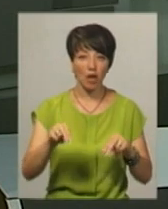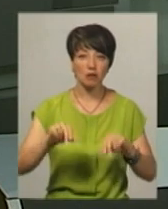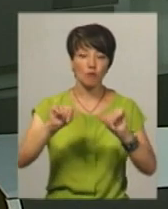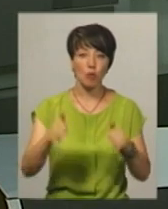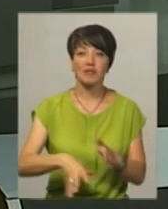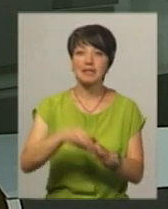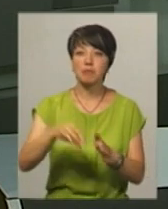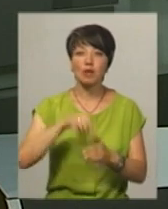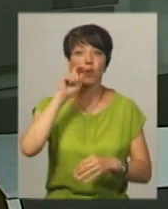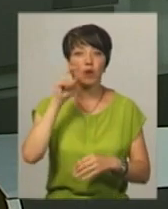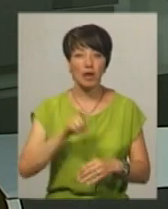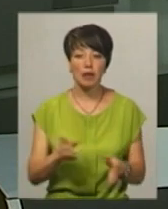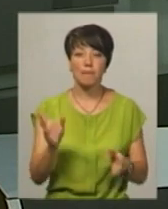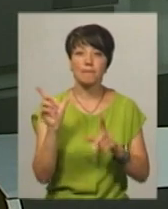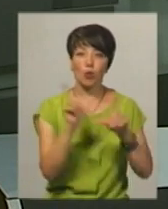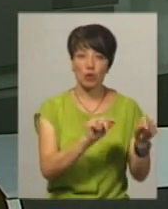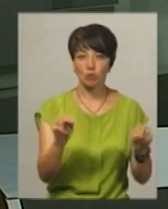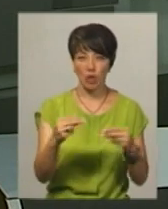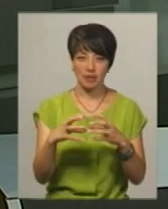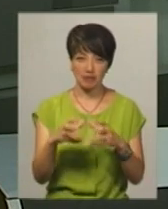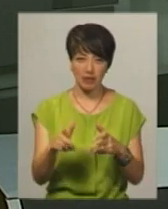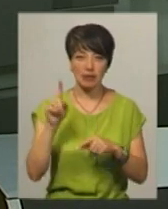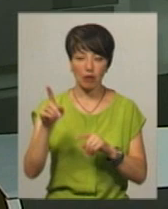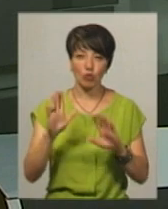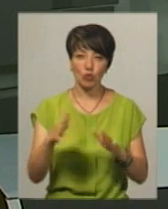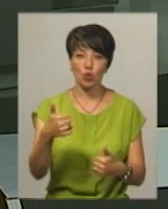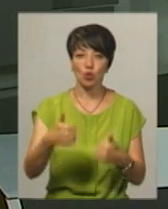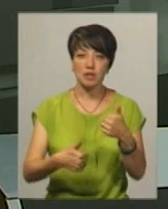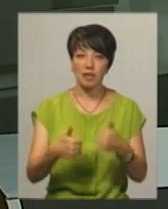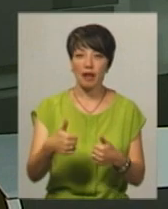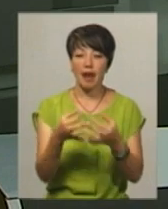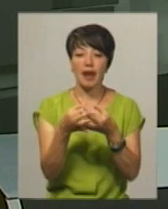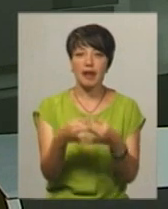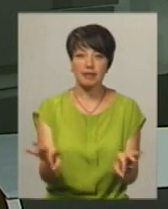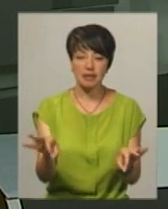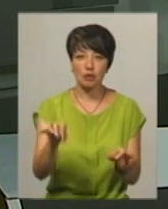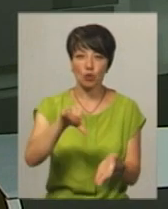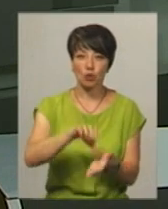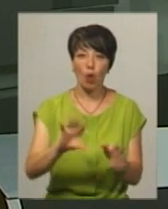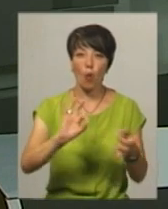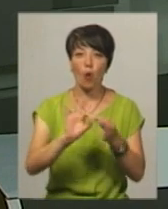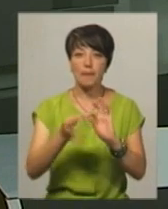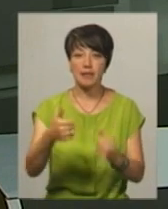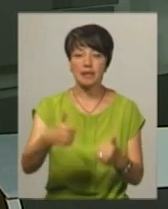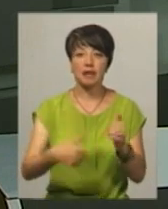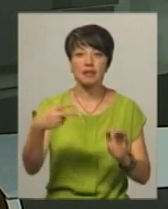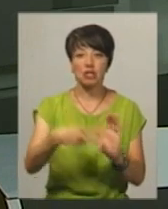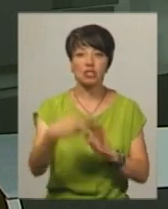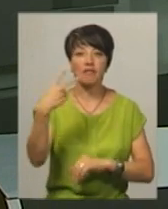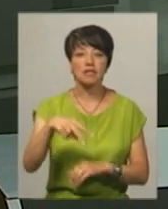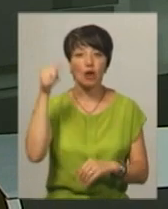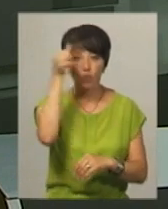сформована збірна України, яка поїде на Чемпіонат світу. Там будуть розігруватися ліцензії для участі в Олімпійських іграх 2020